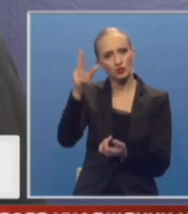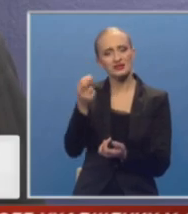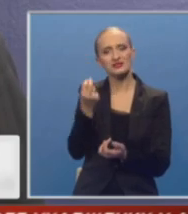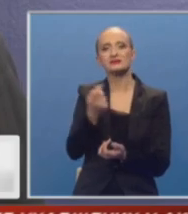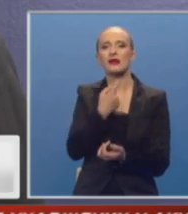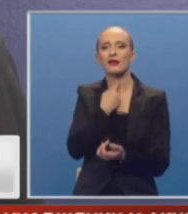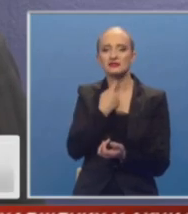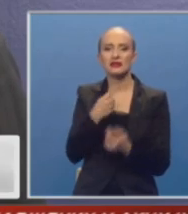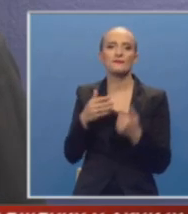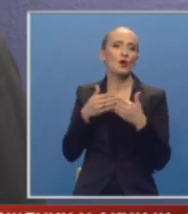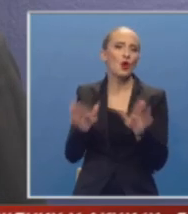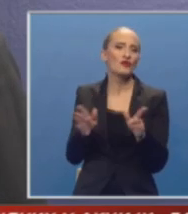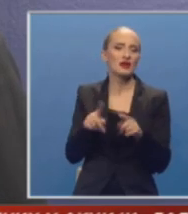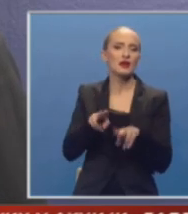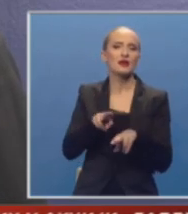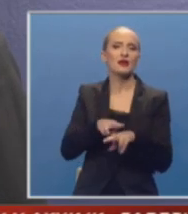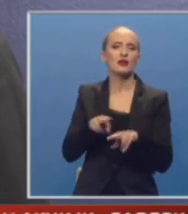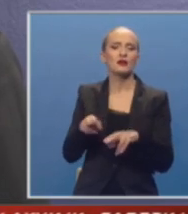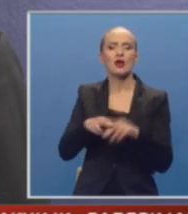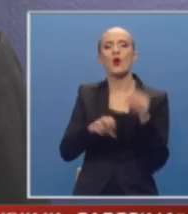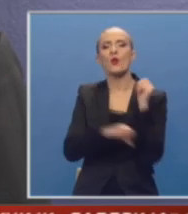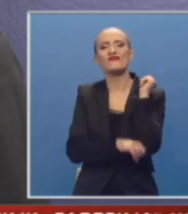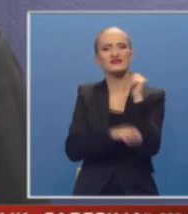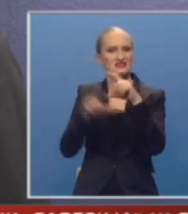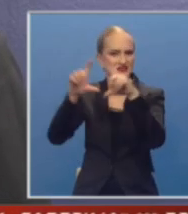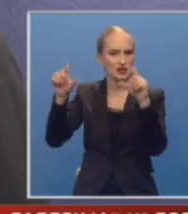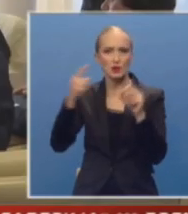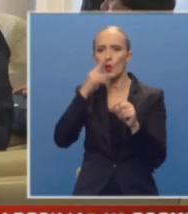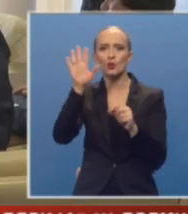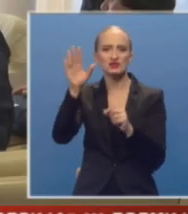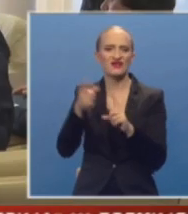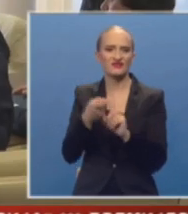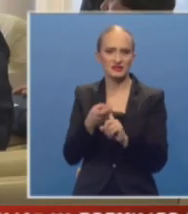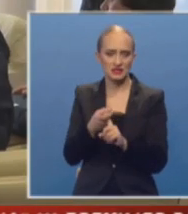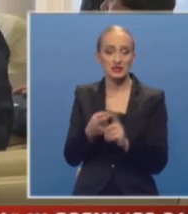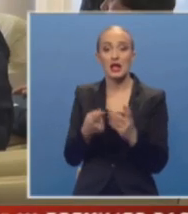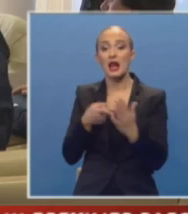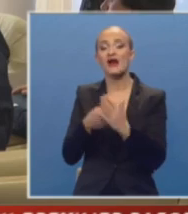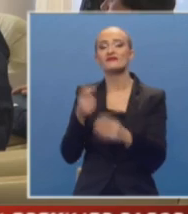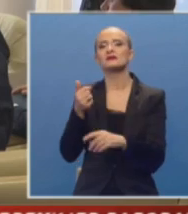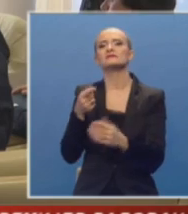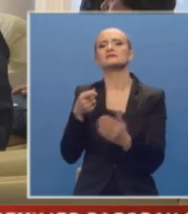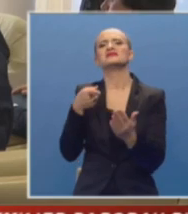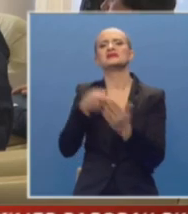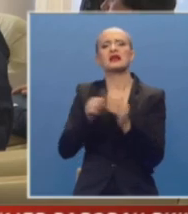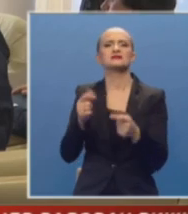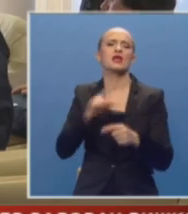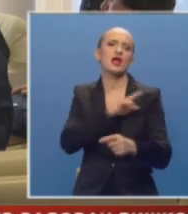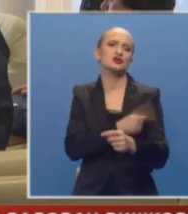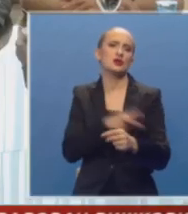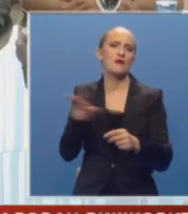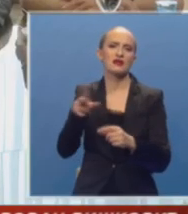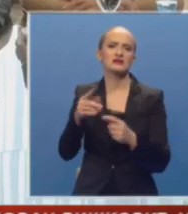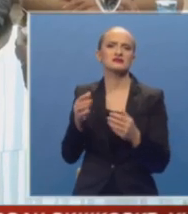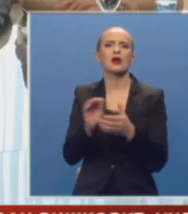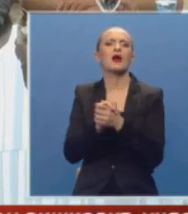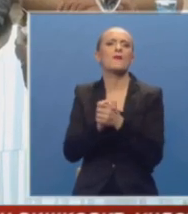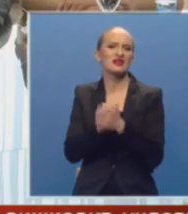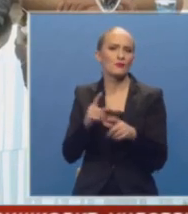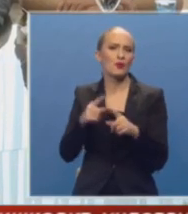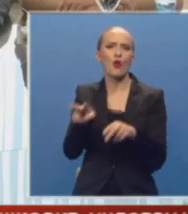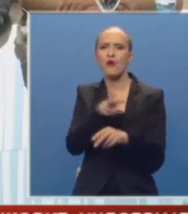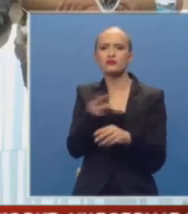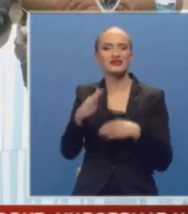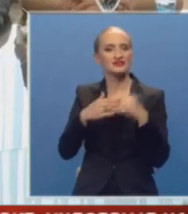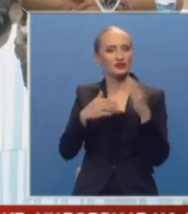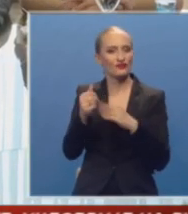srpskog jezika se otvara na univerzitetama u Ruskoj federaciji. Glavni cijel jeste jačanje bratske saradnje na obostrano zadovoljstvo